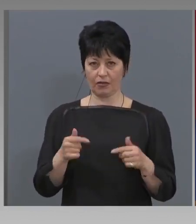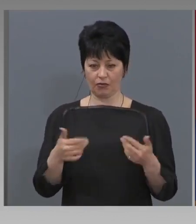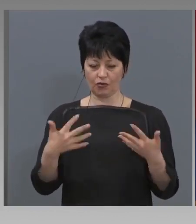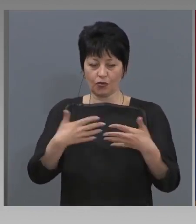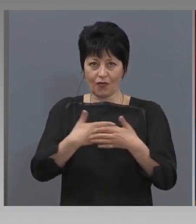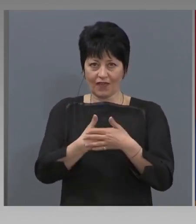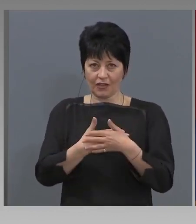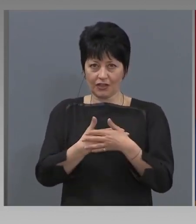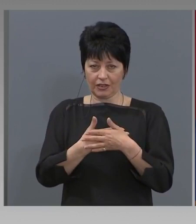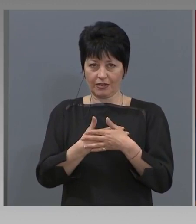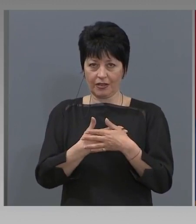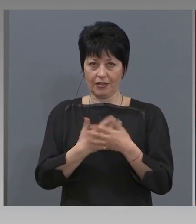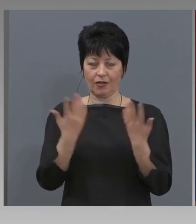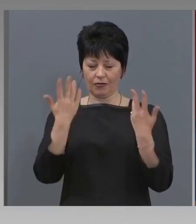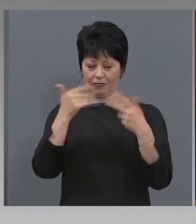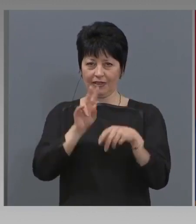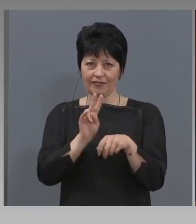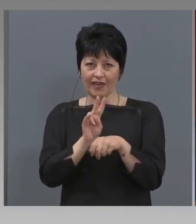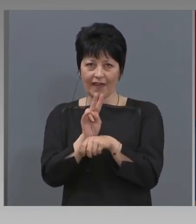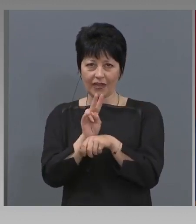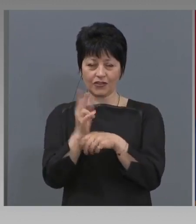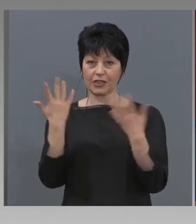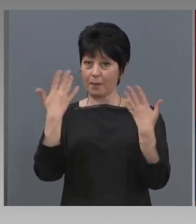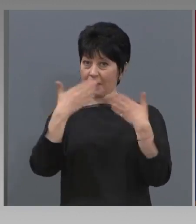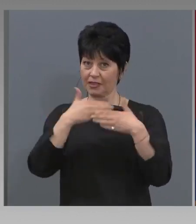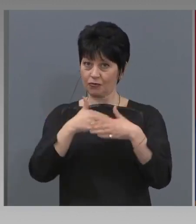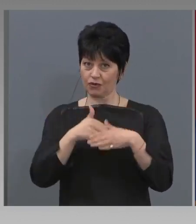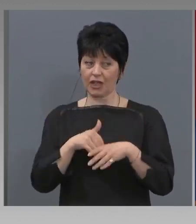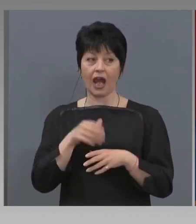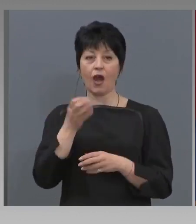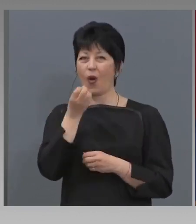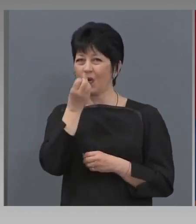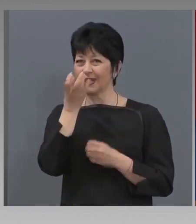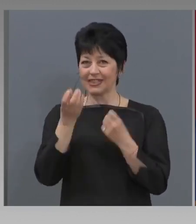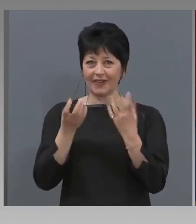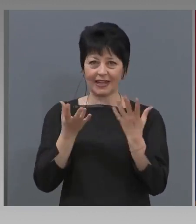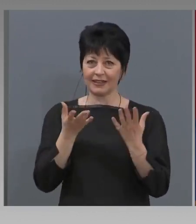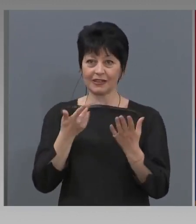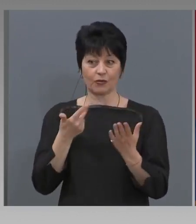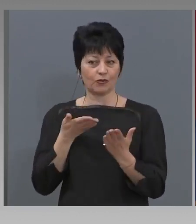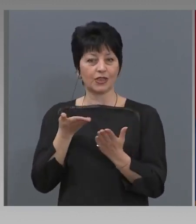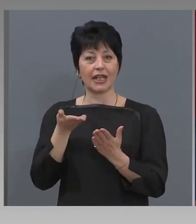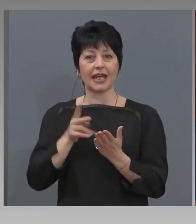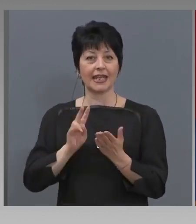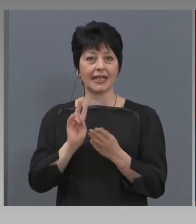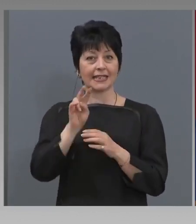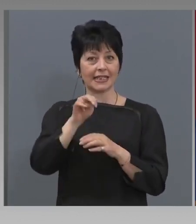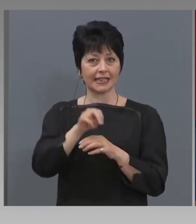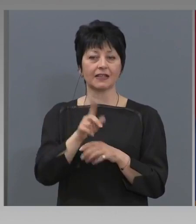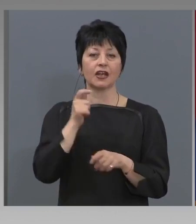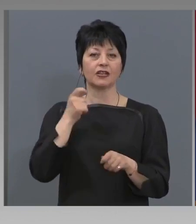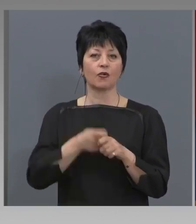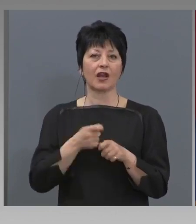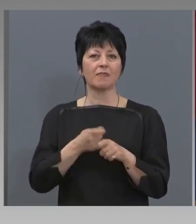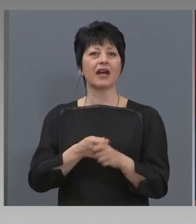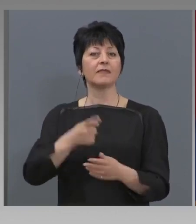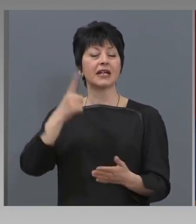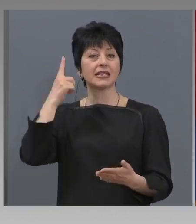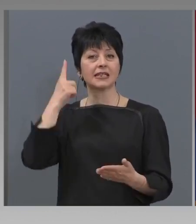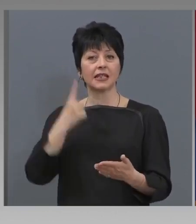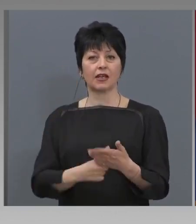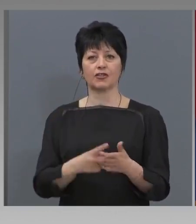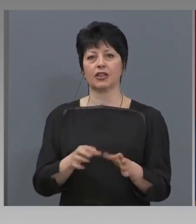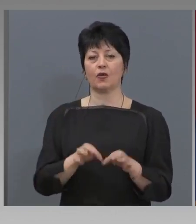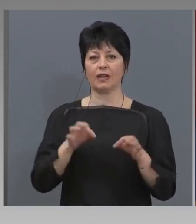утре за цветница, тези, които така или иначе ще тръгнат да излизат, да го направим като задължителна мярка.